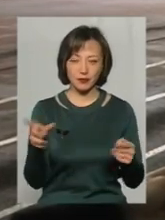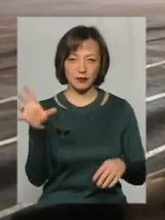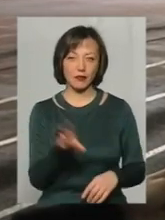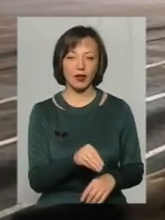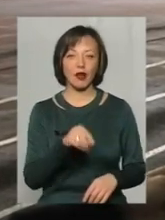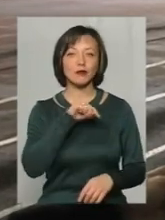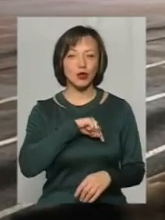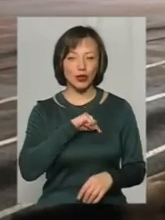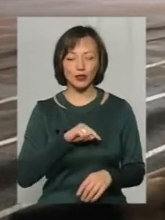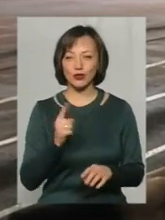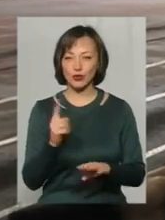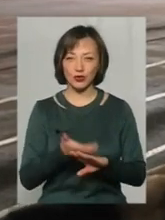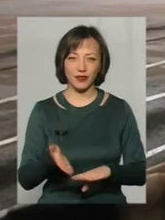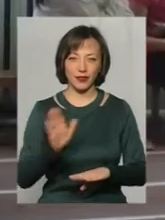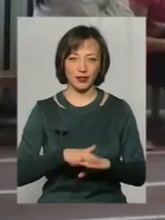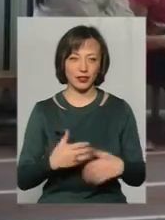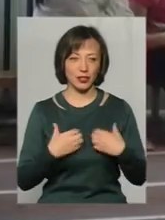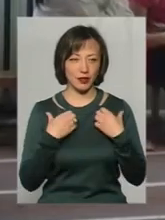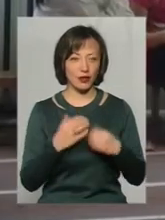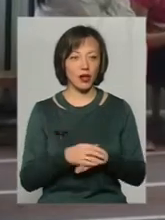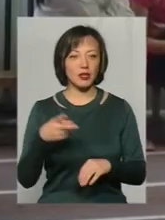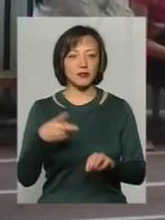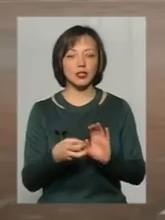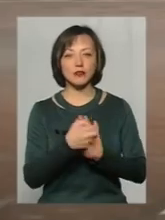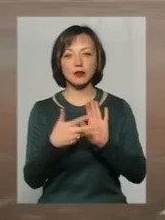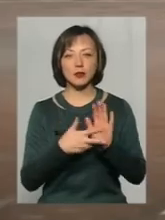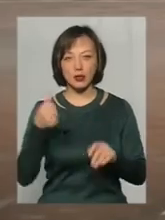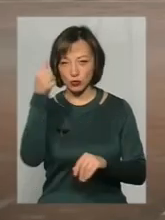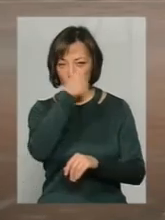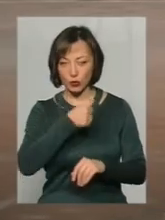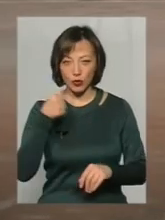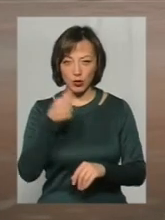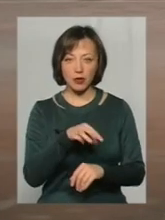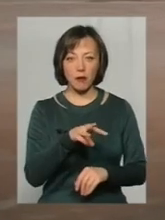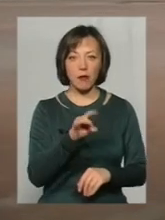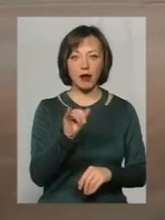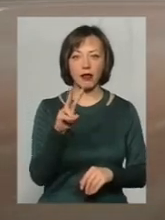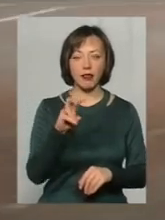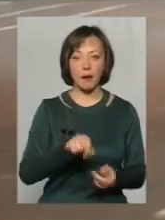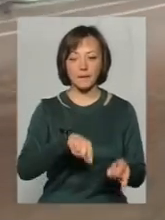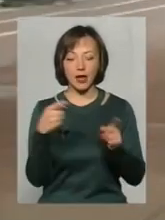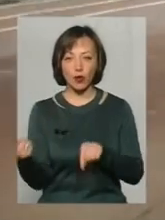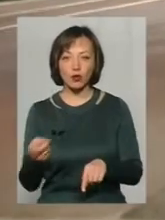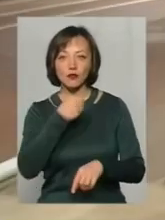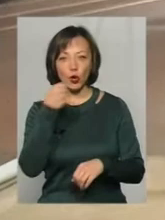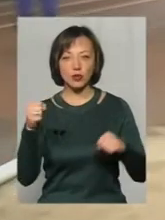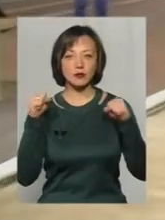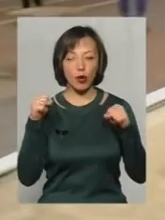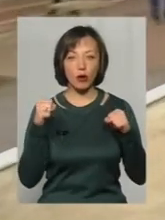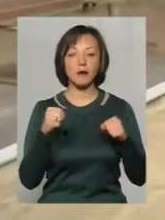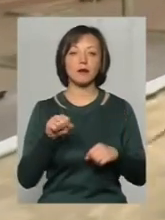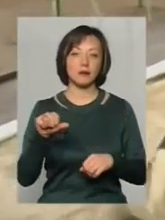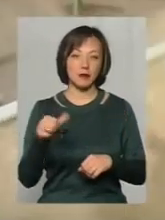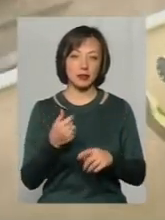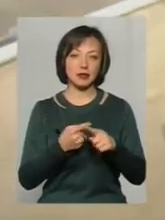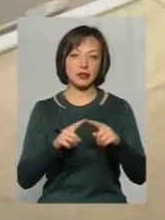психологічно це було просто завжахливо. У 2018 році Марина Бех переходить у дорослий спорт. До дебюту в новій віковій категорії